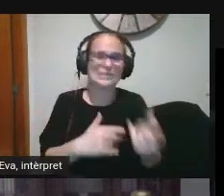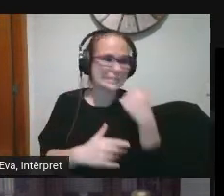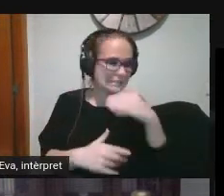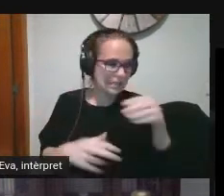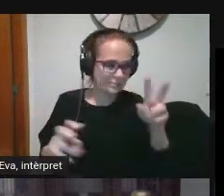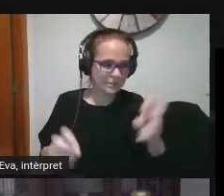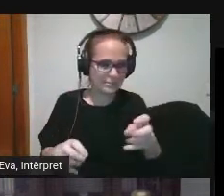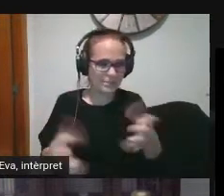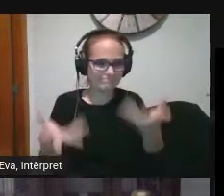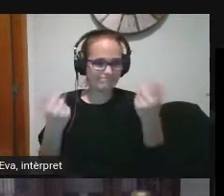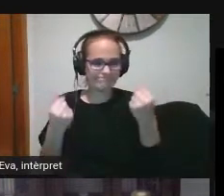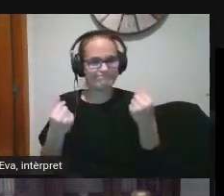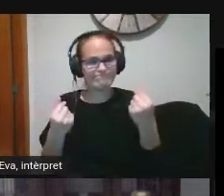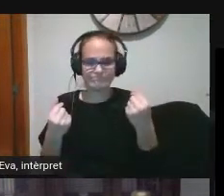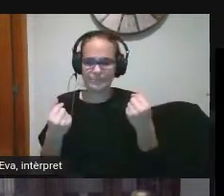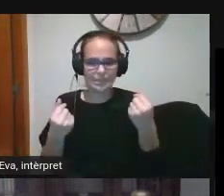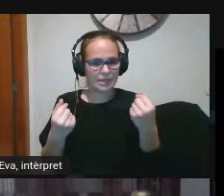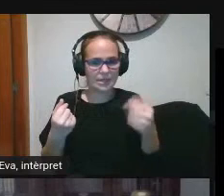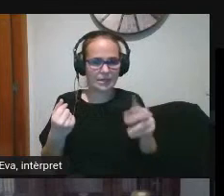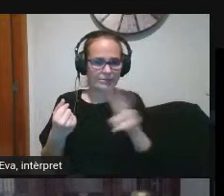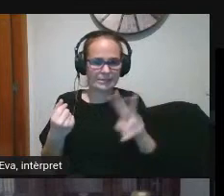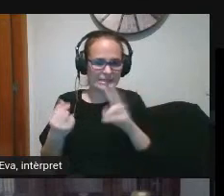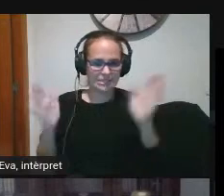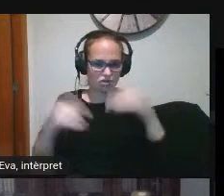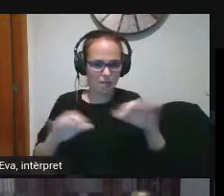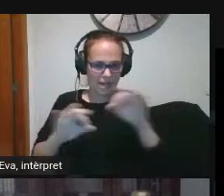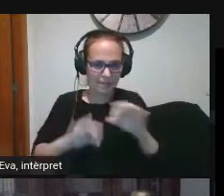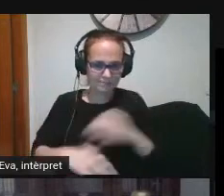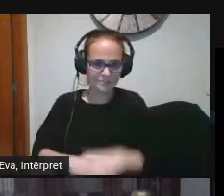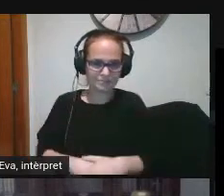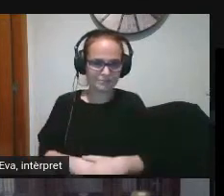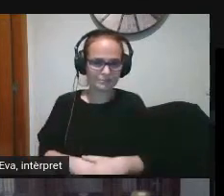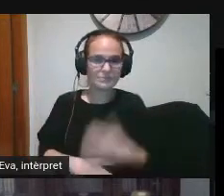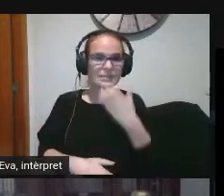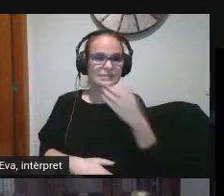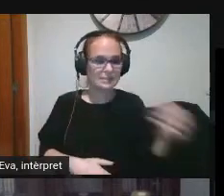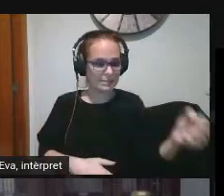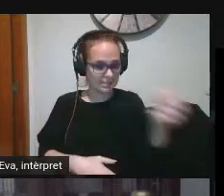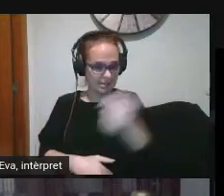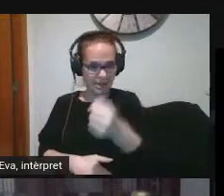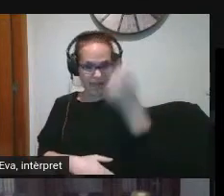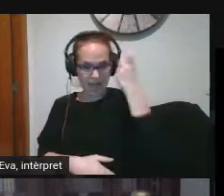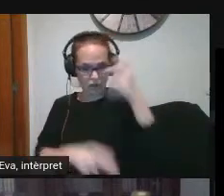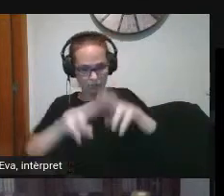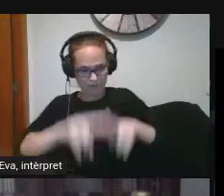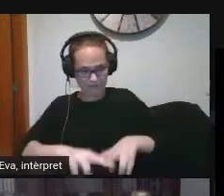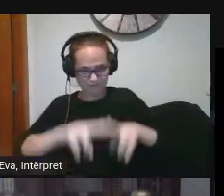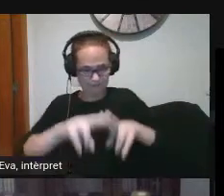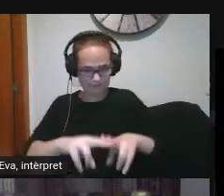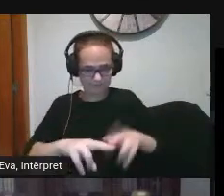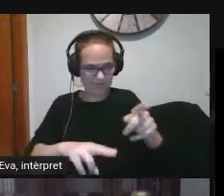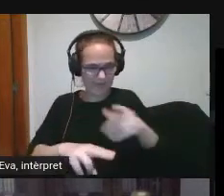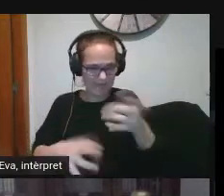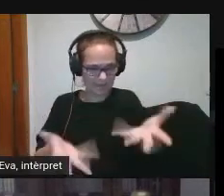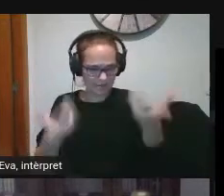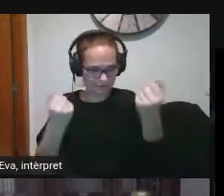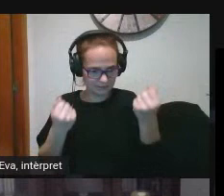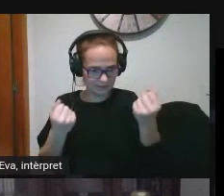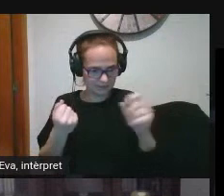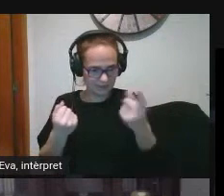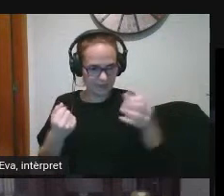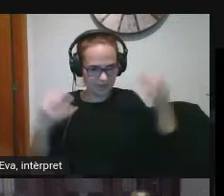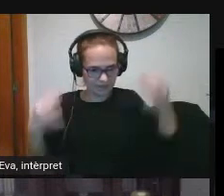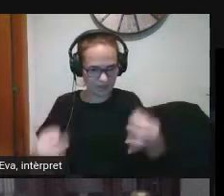surt clarament una pregunta des d'aquí molt bé posem alumne al mig l'alumne és el que hem d'aconseguir que sigui competent digitalment però surt ràpidament la pregunta